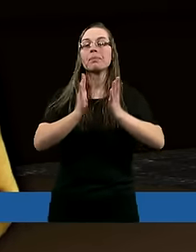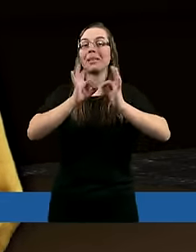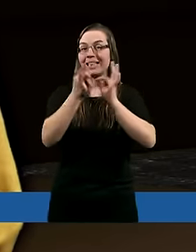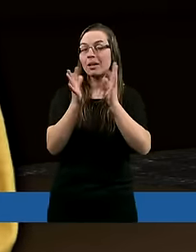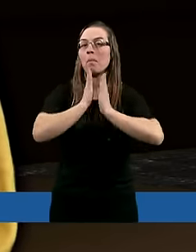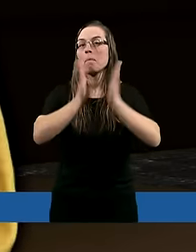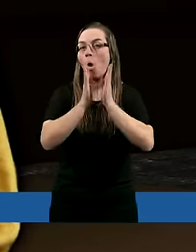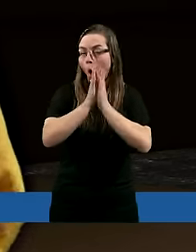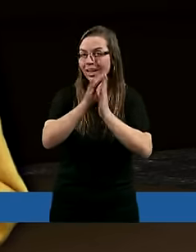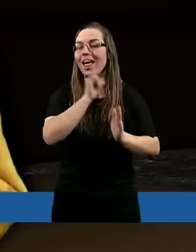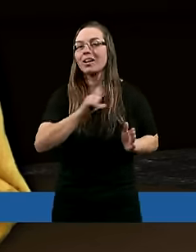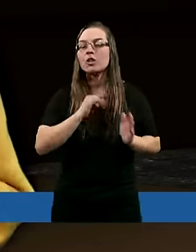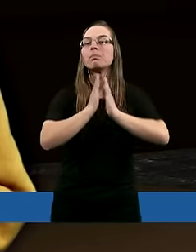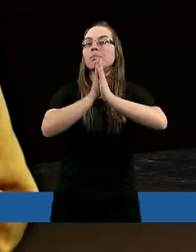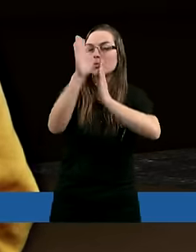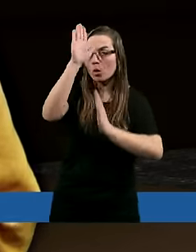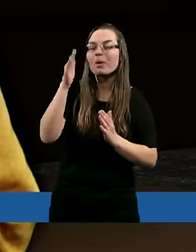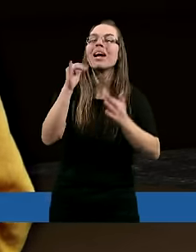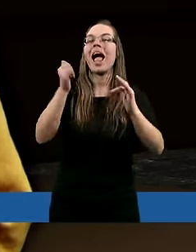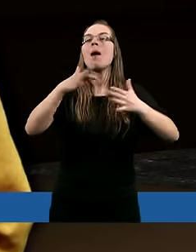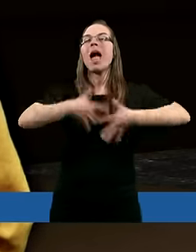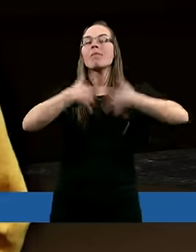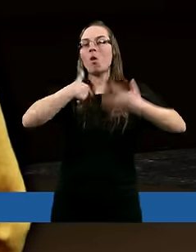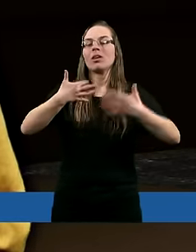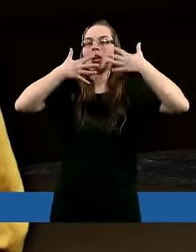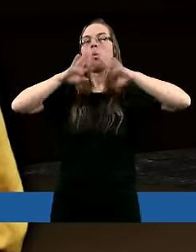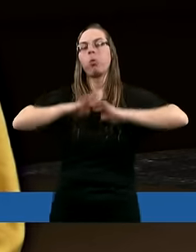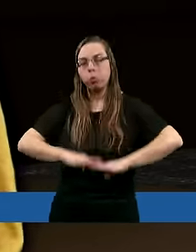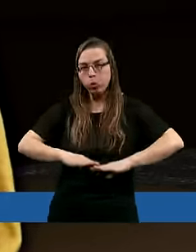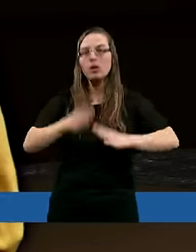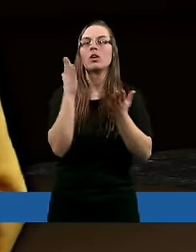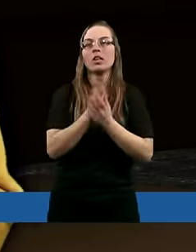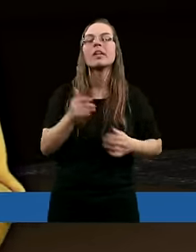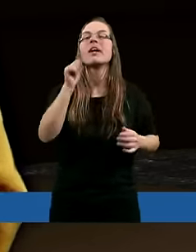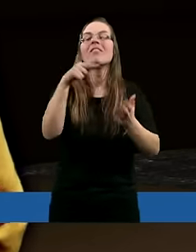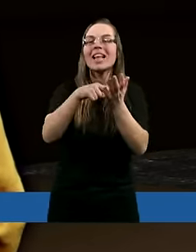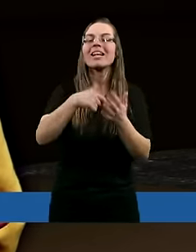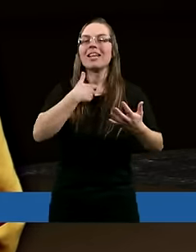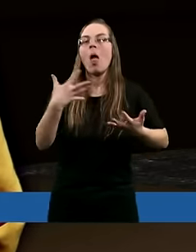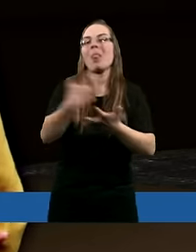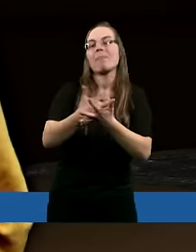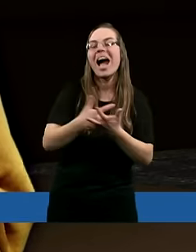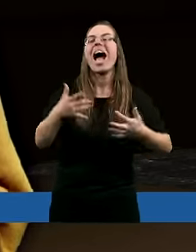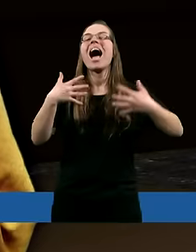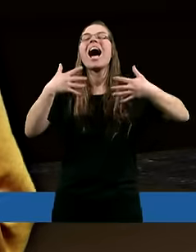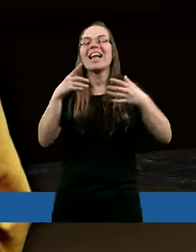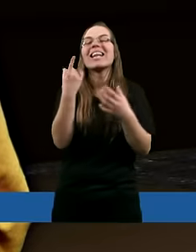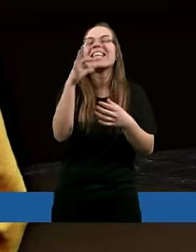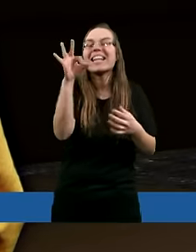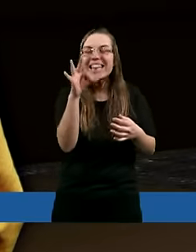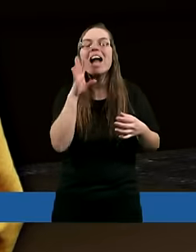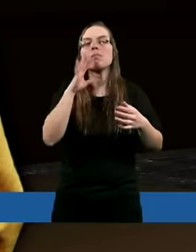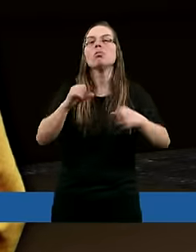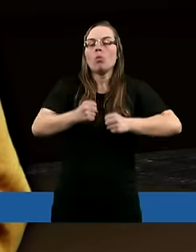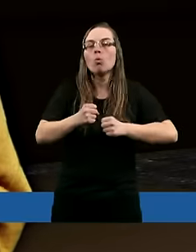zaczynam się modlić, to czuję jak emocje ze mnie schodzą, te negatywne, że nabieram jakiegoś dystansu i wtedy łatwiej jest